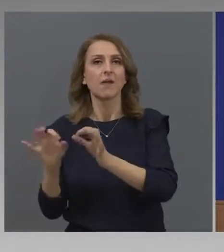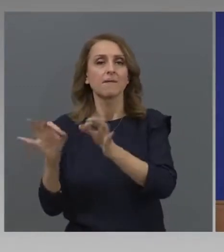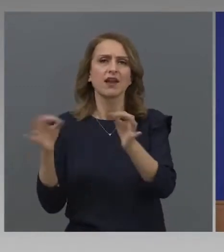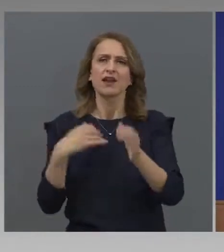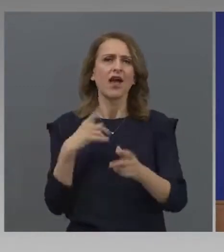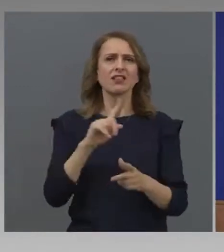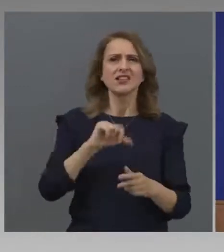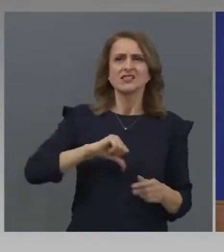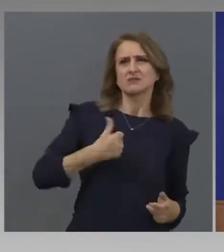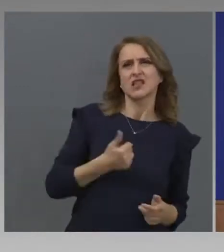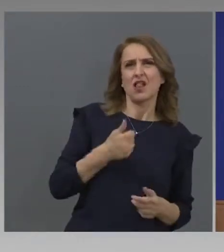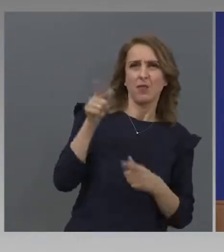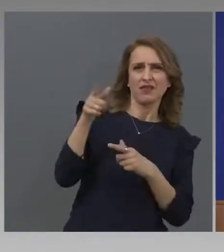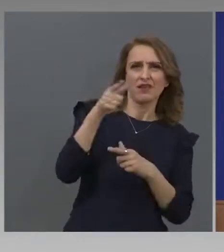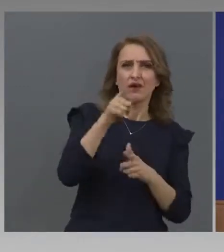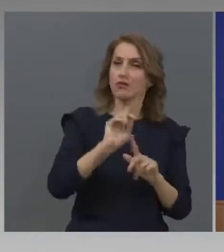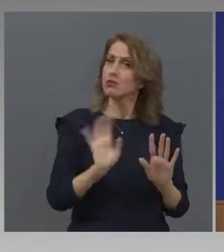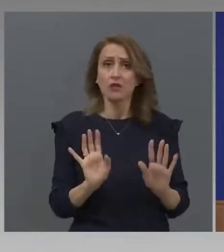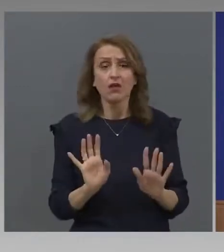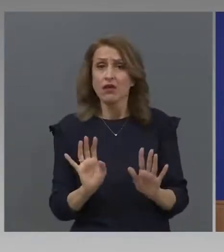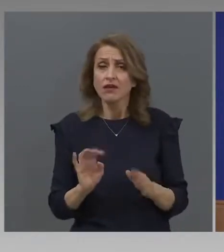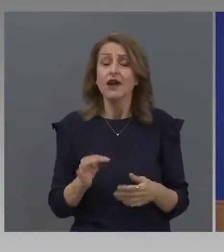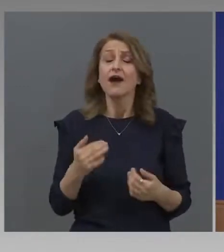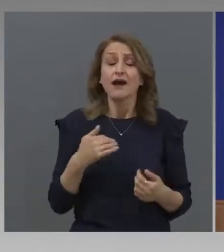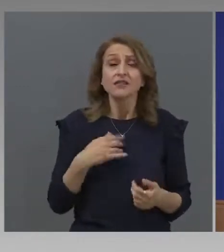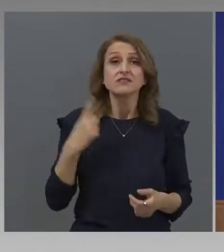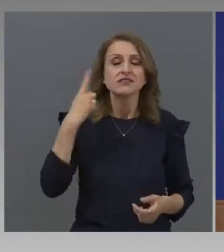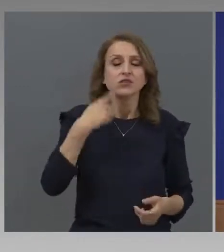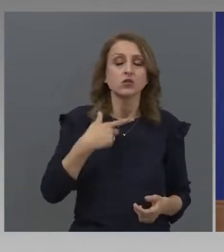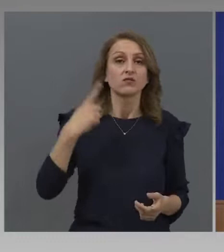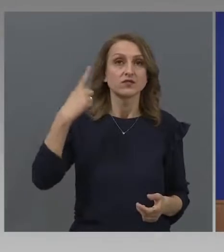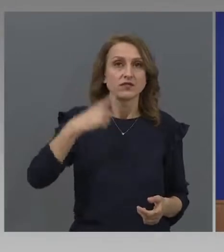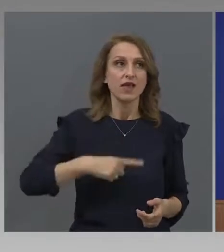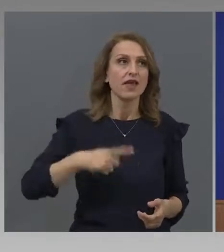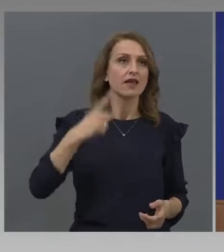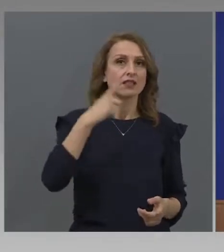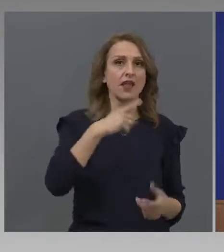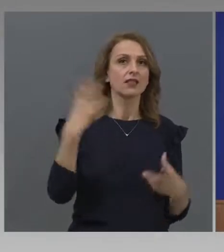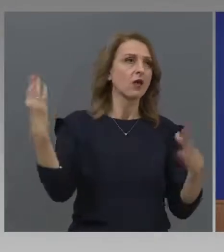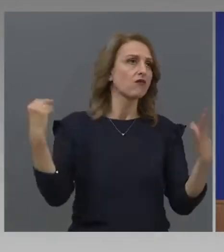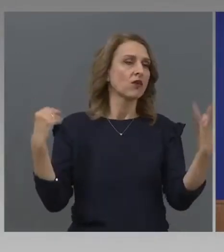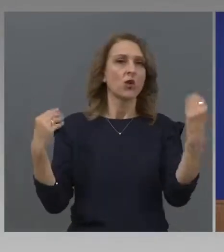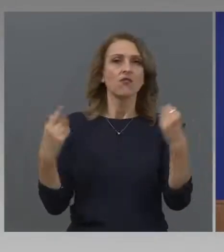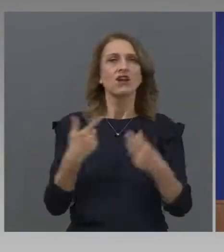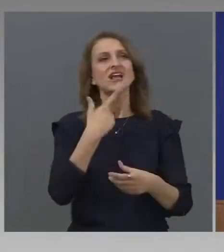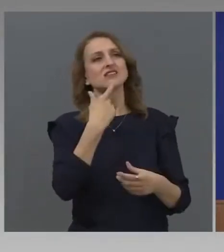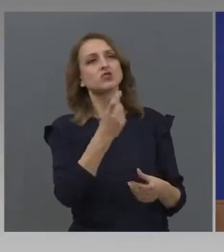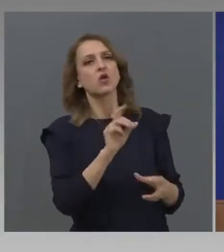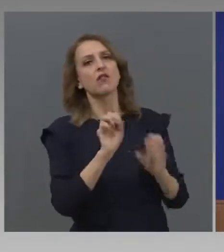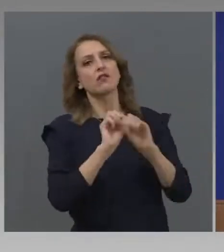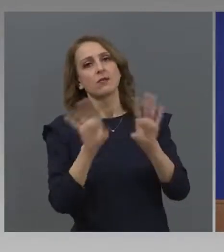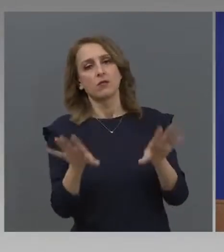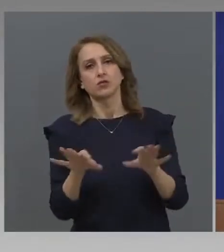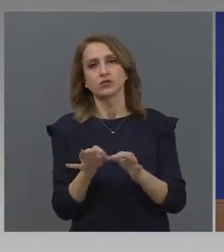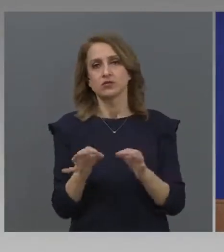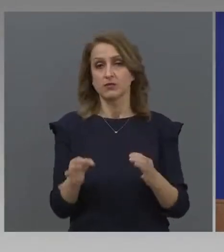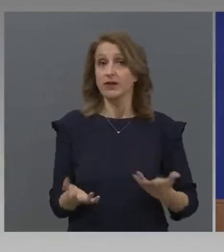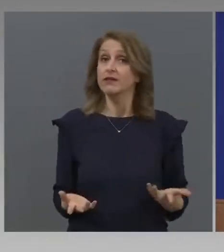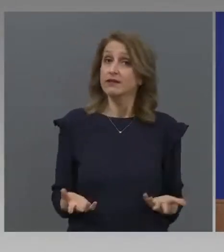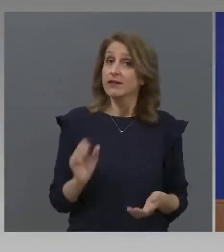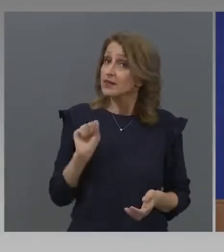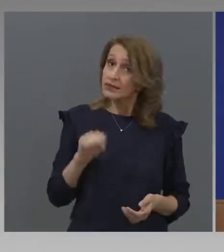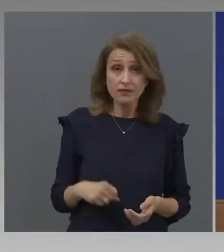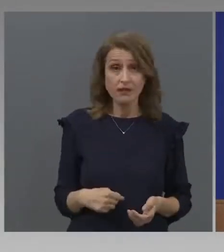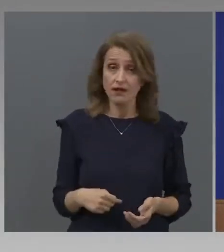злорадство, точно обратното, защото по нас имам всеки ден приказки от ИПА, ма що не пуснеш? Да,